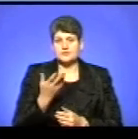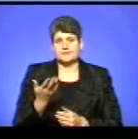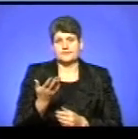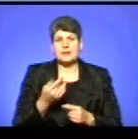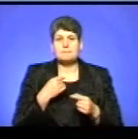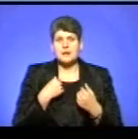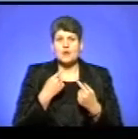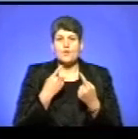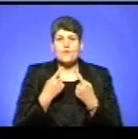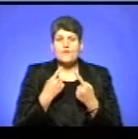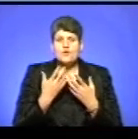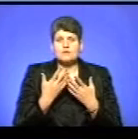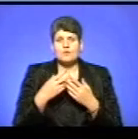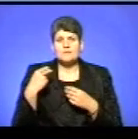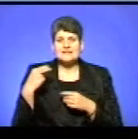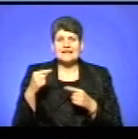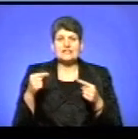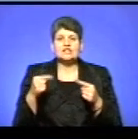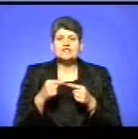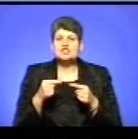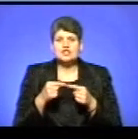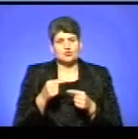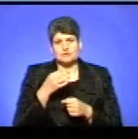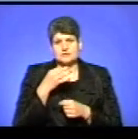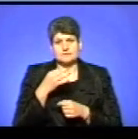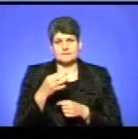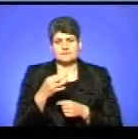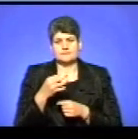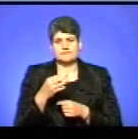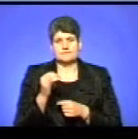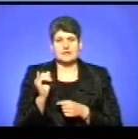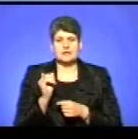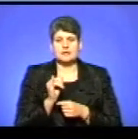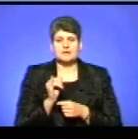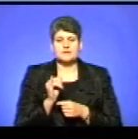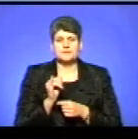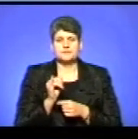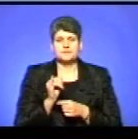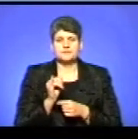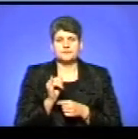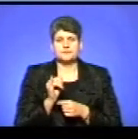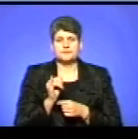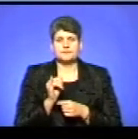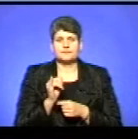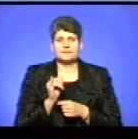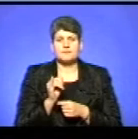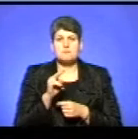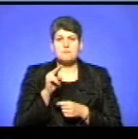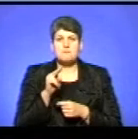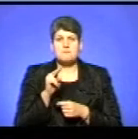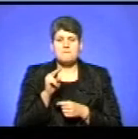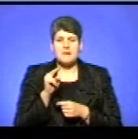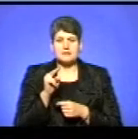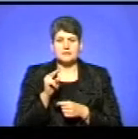ми говоримо, президент дуже чітко заявив. І патріарх